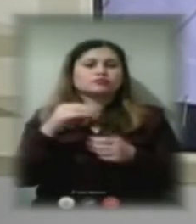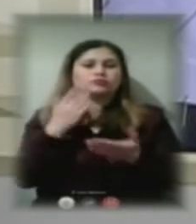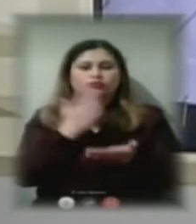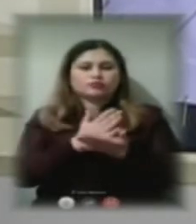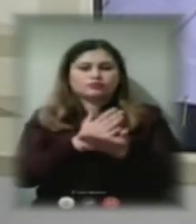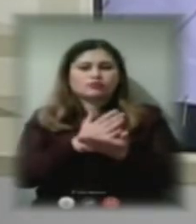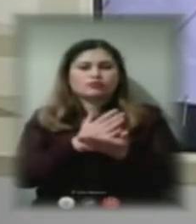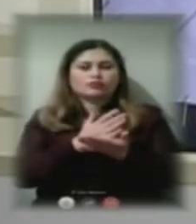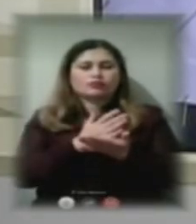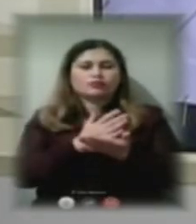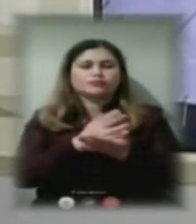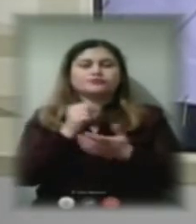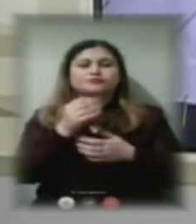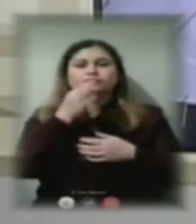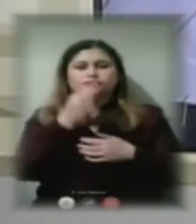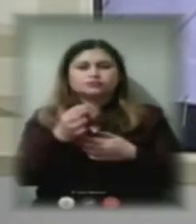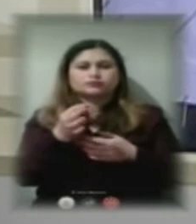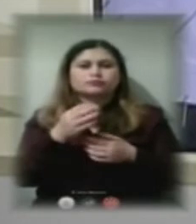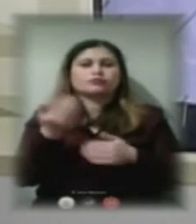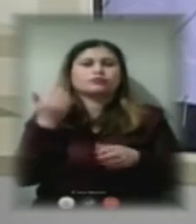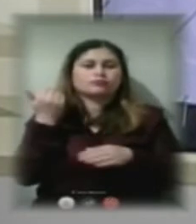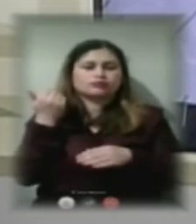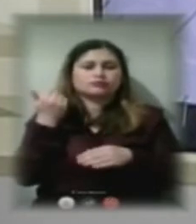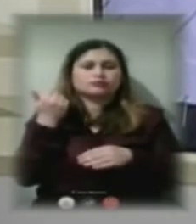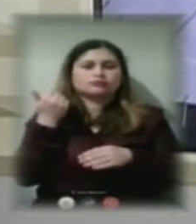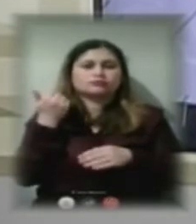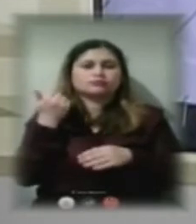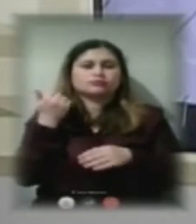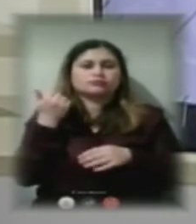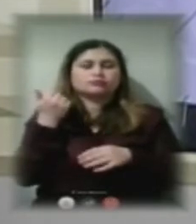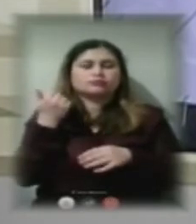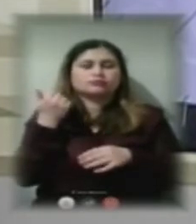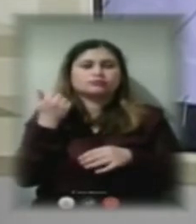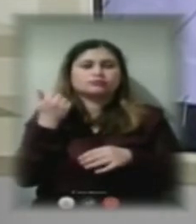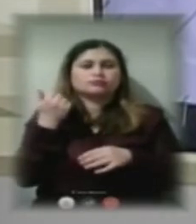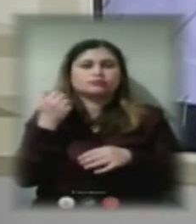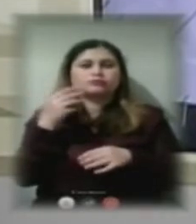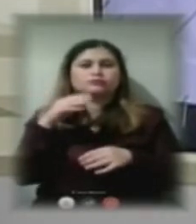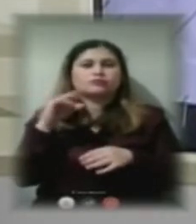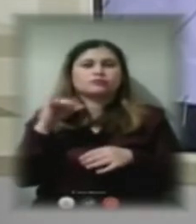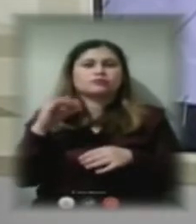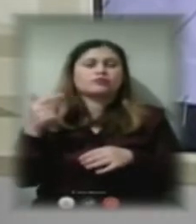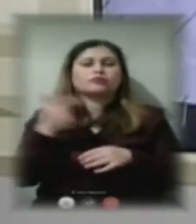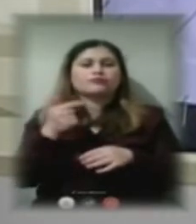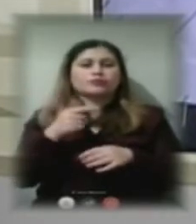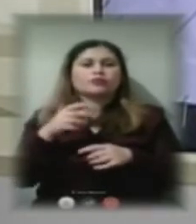Як сказали раніше, територіальна громада в особі міської ради